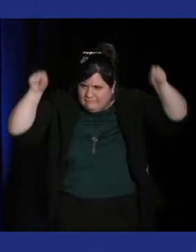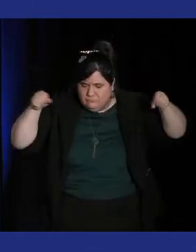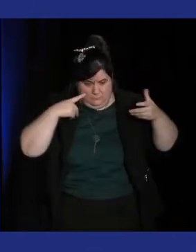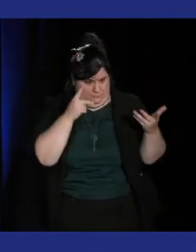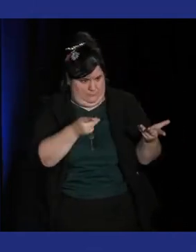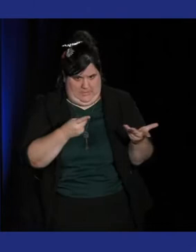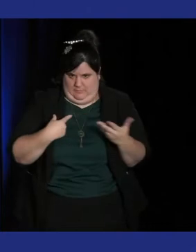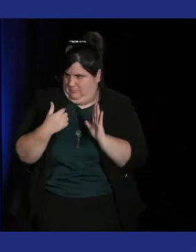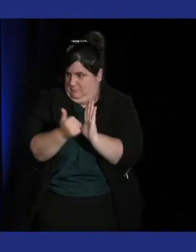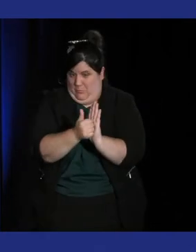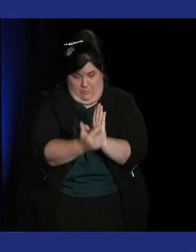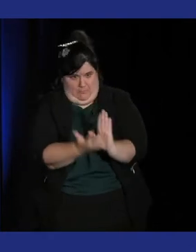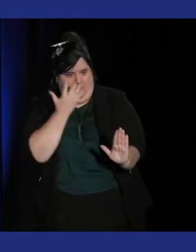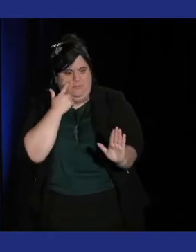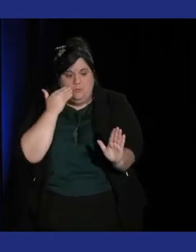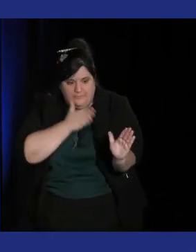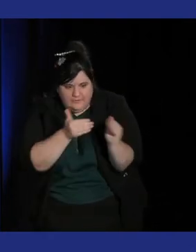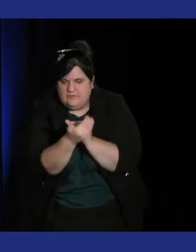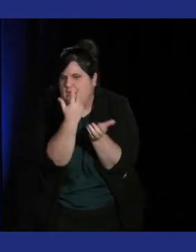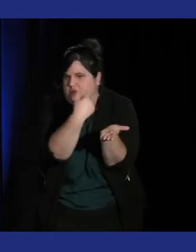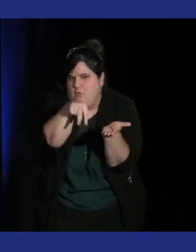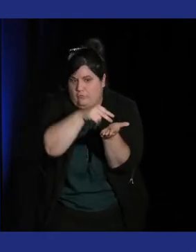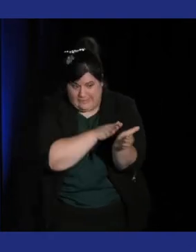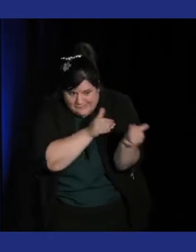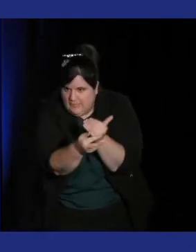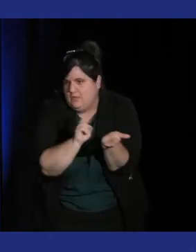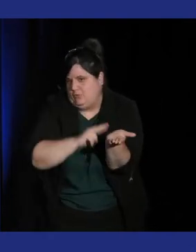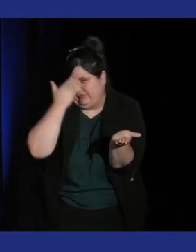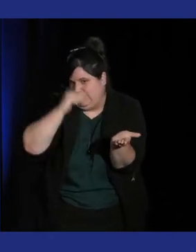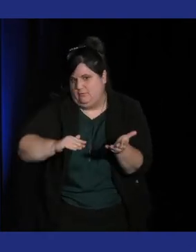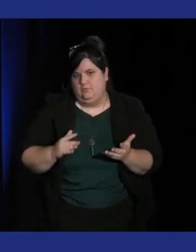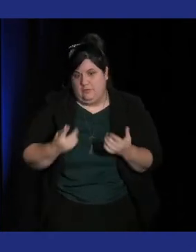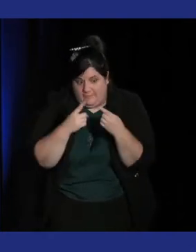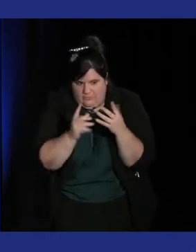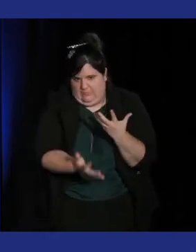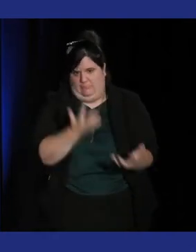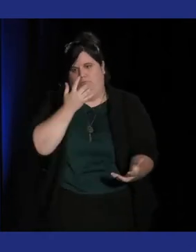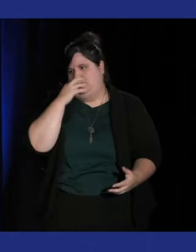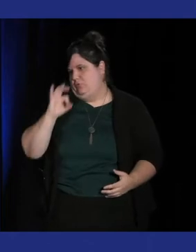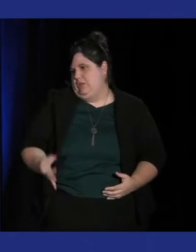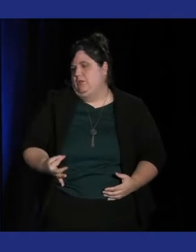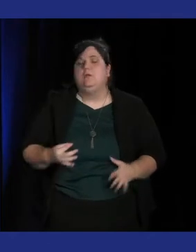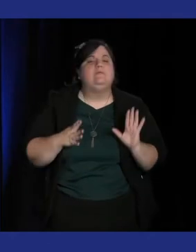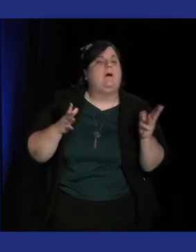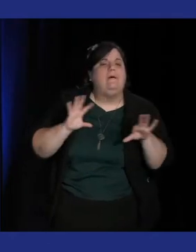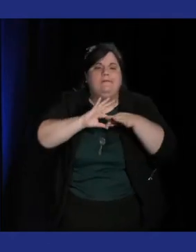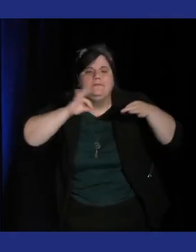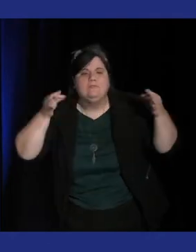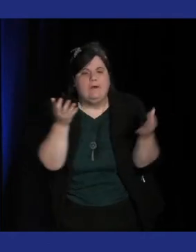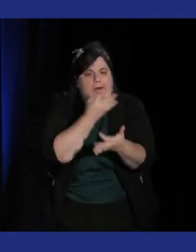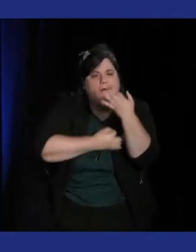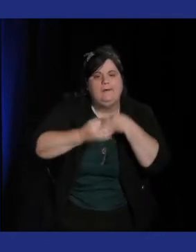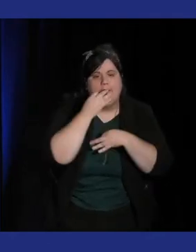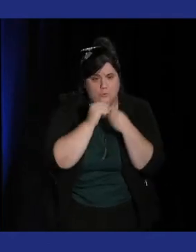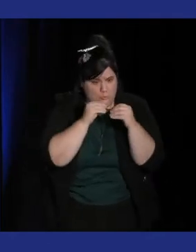on voit le genre, on sait que c'est un jeu de rythme et on sait que c'est la musique qui va être mise en avant avant toute autre chose Est-ce que